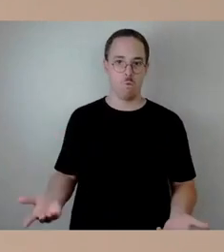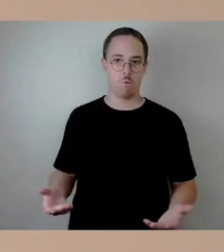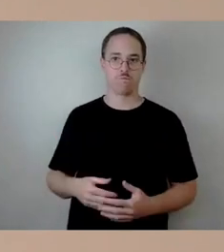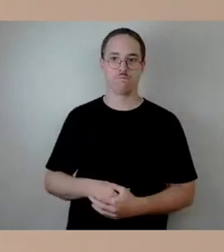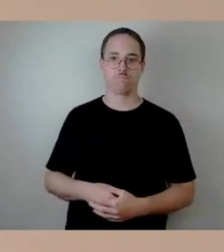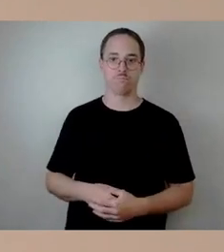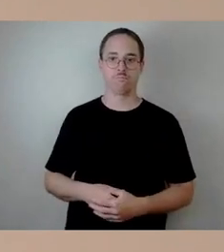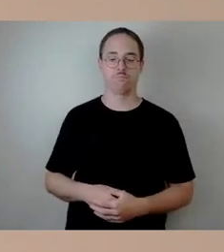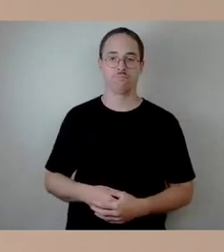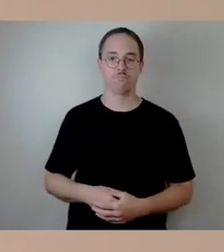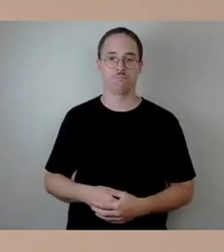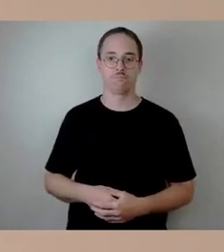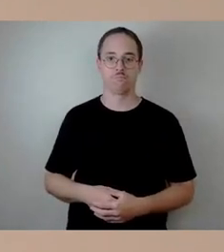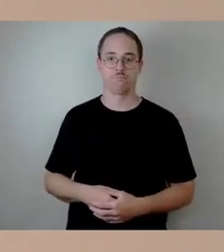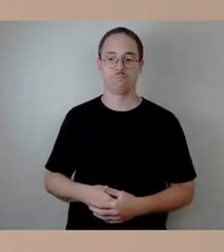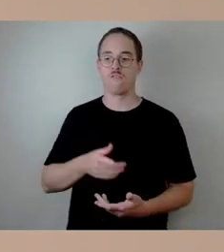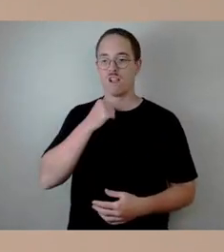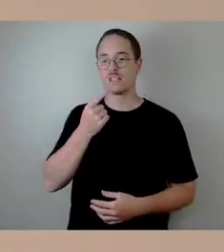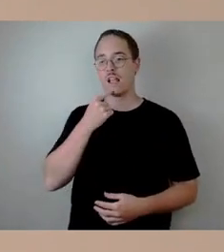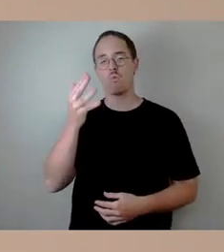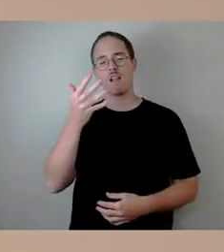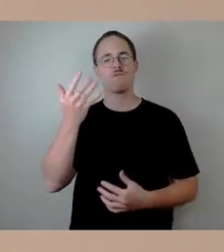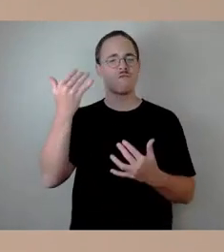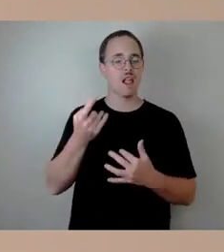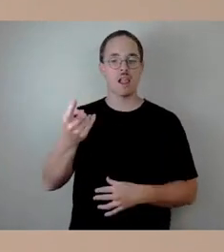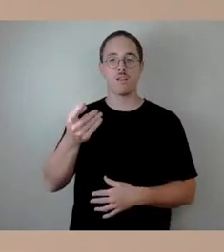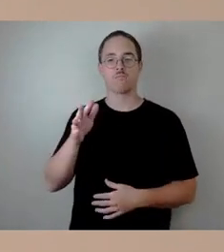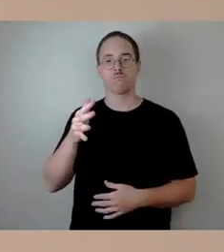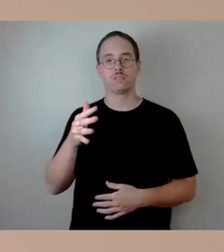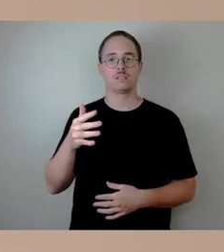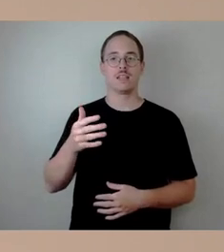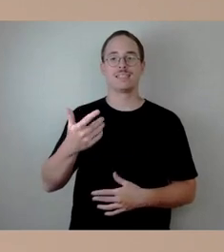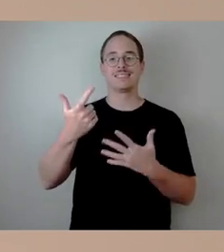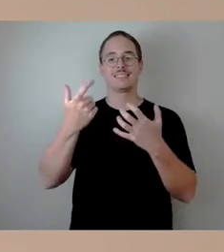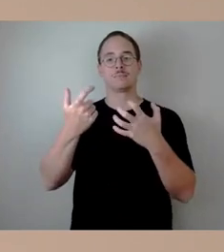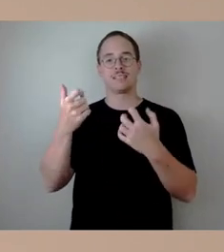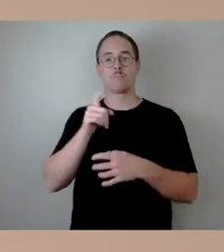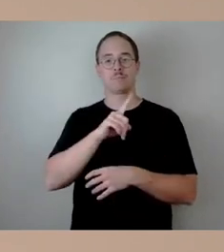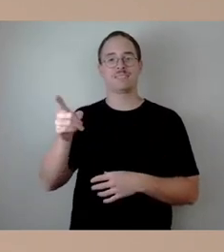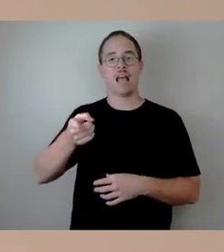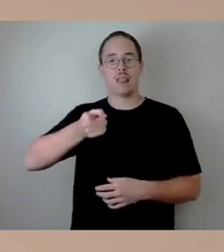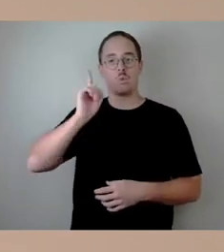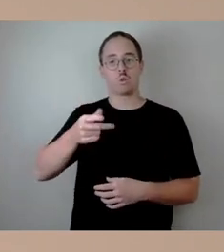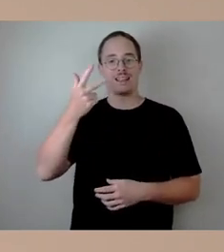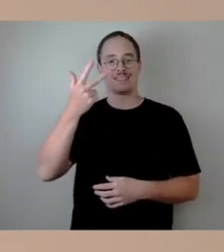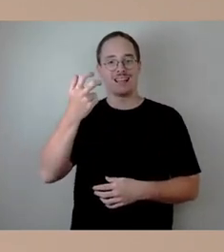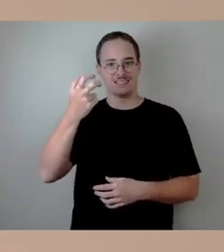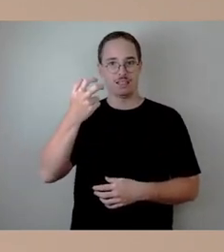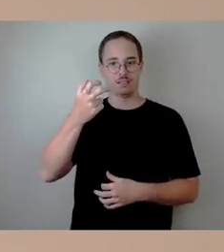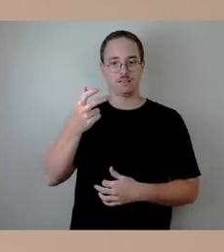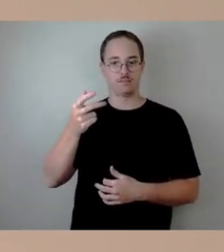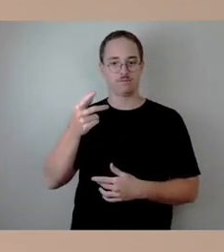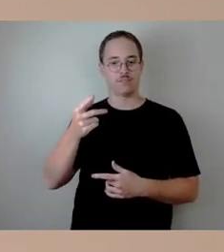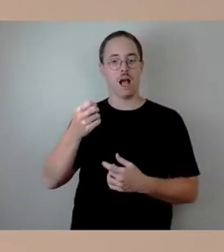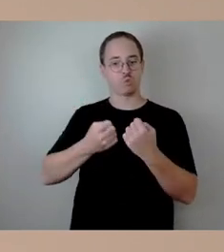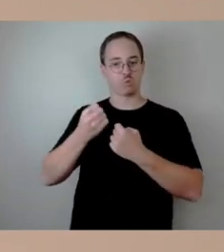Ich will mal eine Größenordnung nennen, Stichprobenzählung haben, ergeben, dass es 70 bis 130 durchfahrende Kfz sind. Pro Stunde